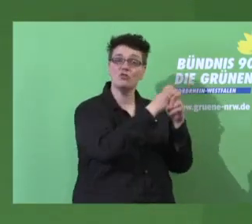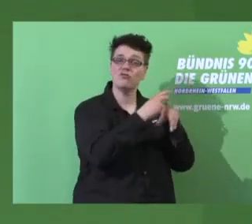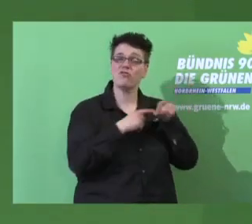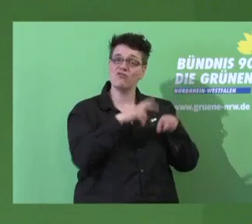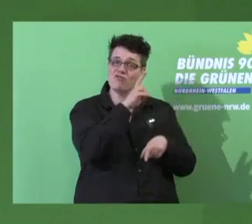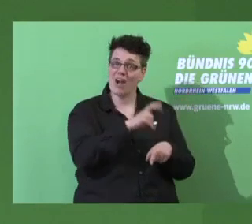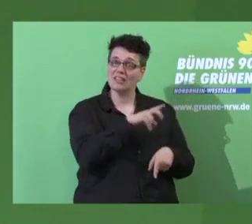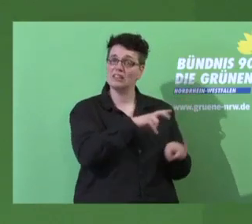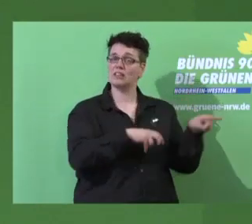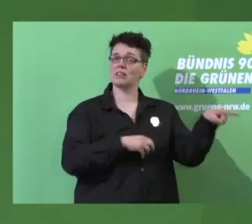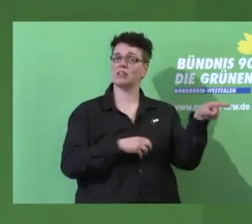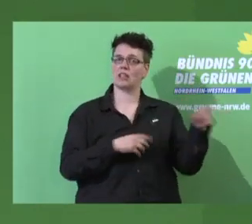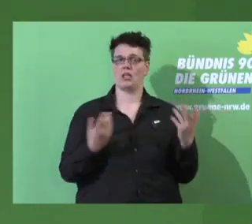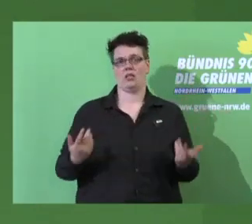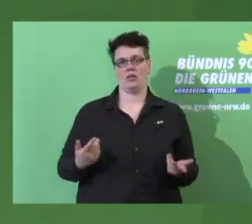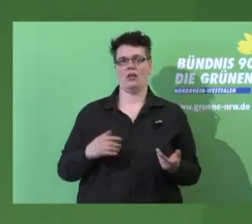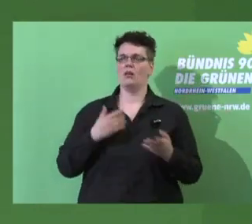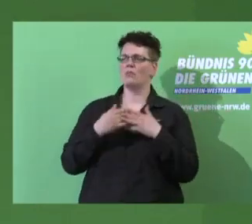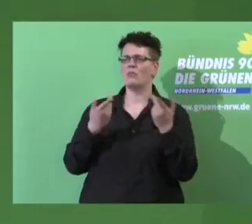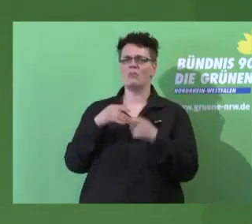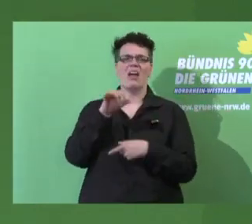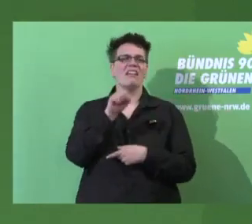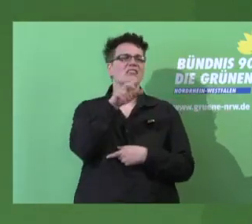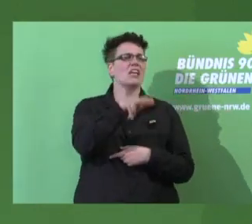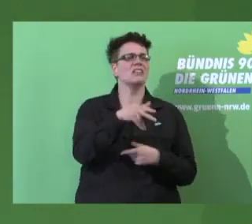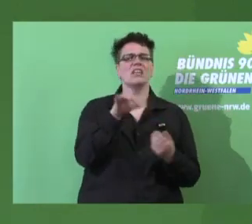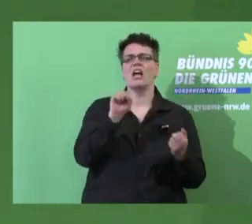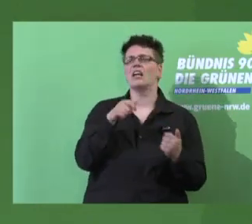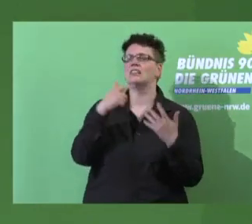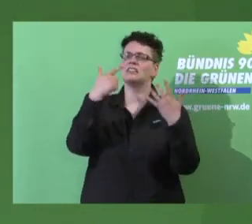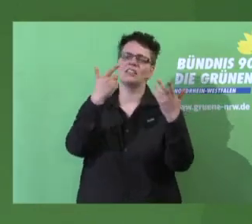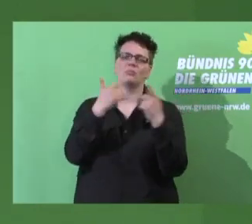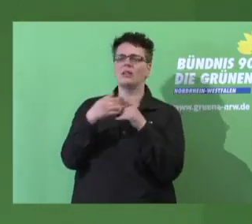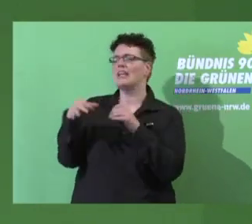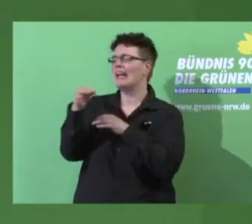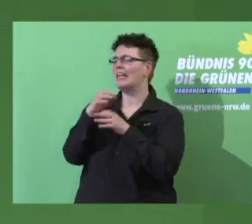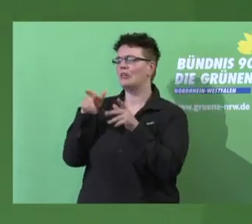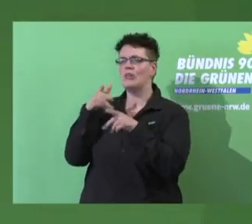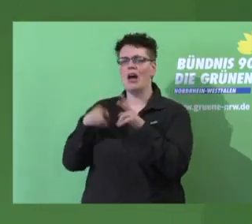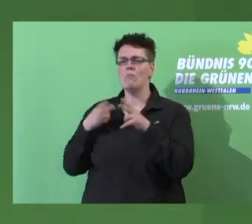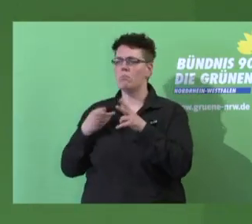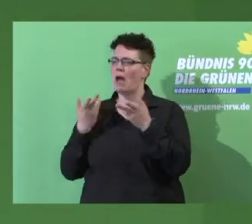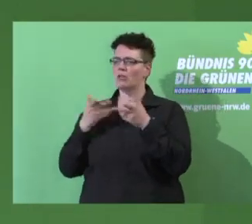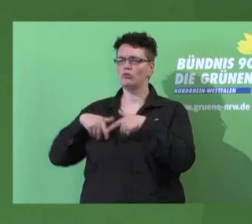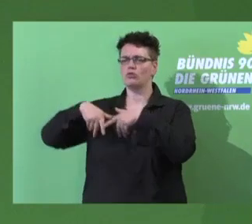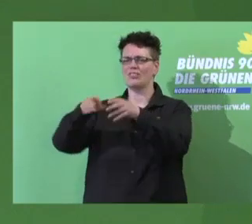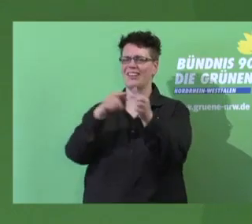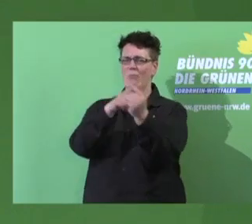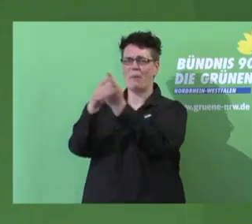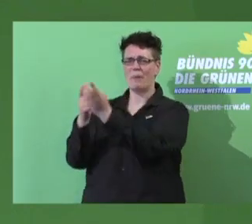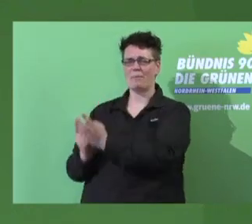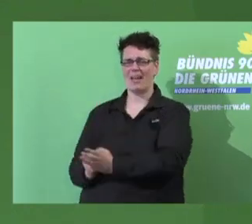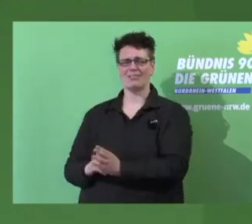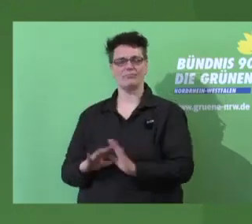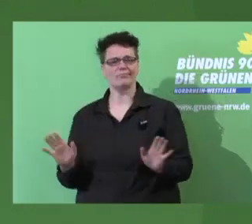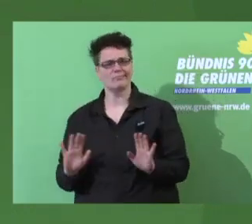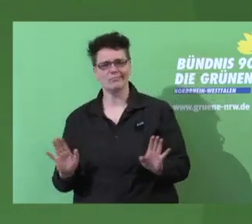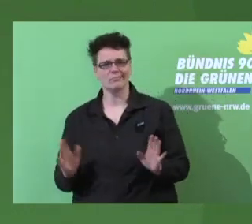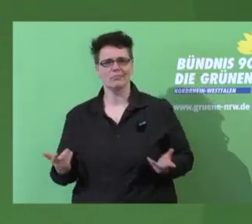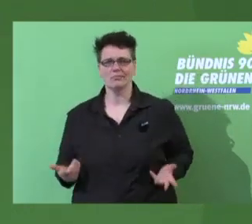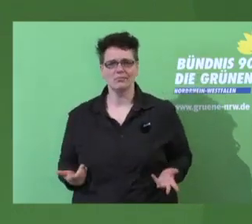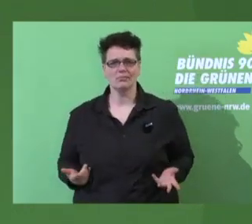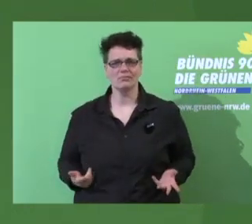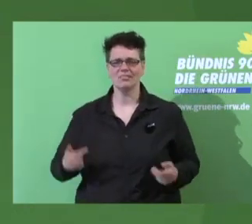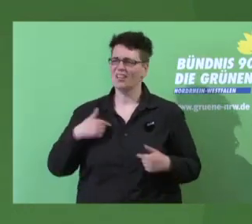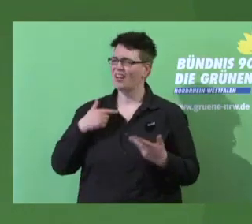gerne noch mal hier die S13 und hier die S7 und hier die Regionalbahnstrecke. hier. Ich möchte einen anderen, ich möchte einen ganzheitlichen Ansatz. Und ich möchte weg von